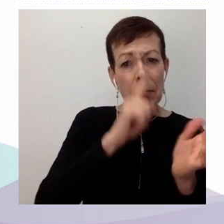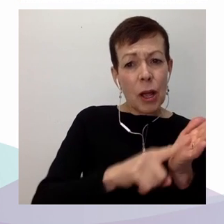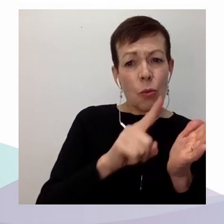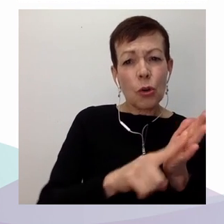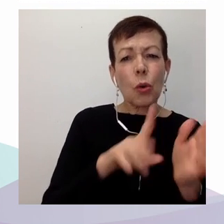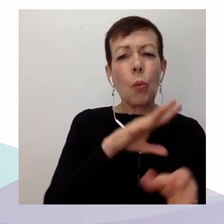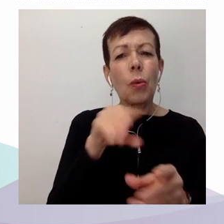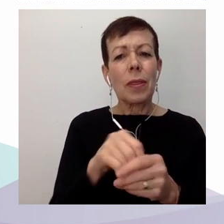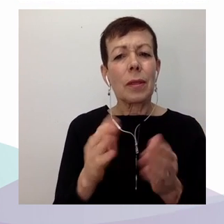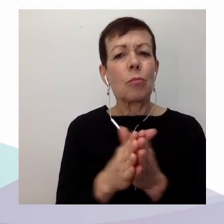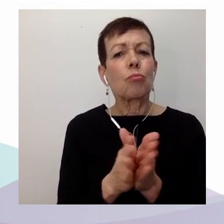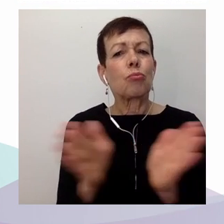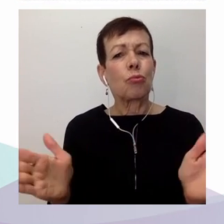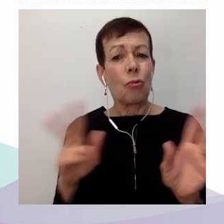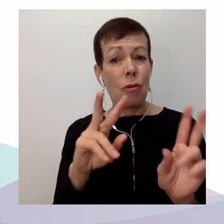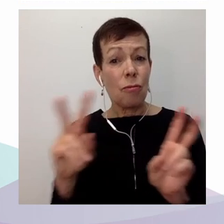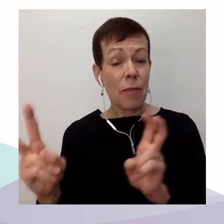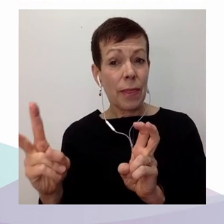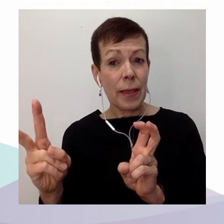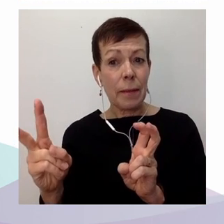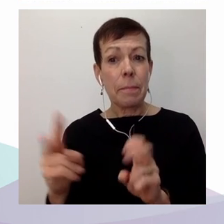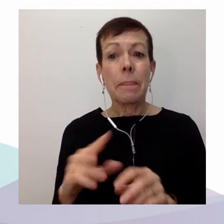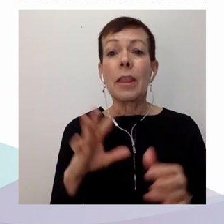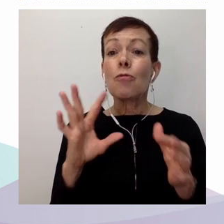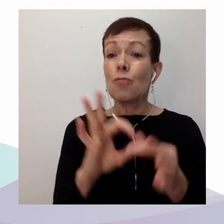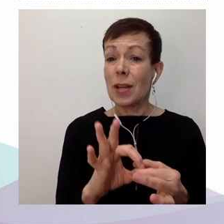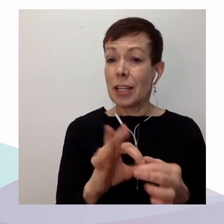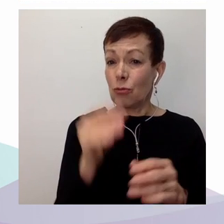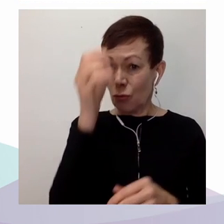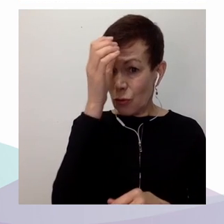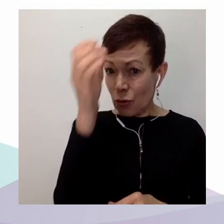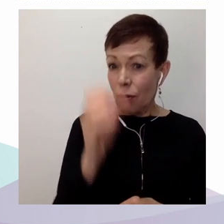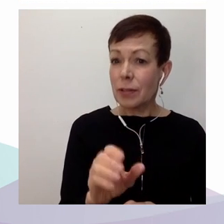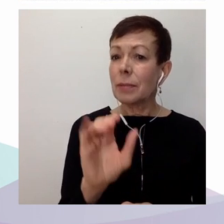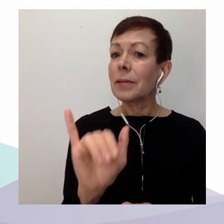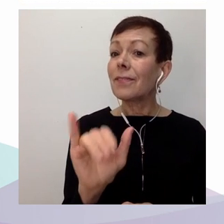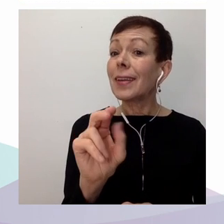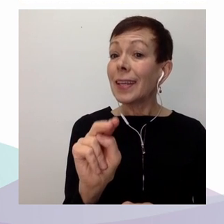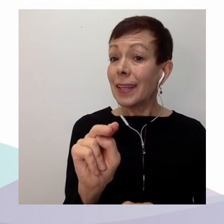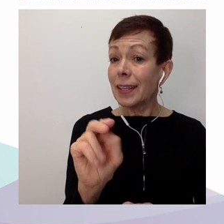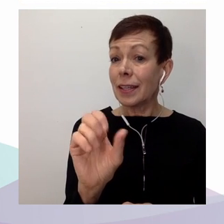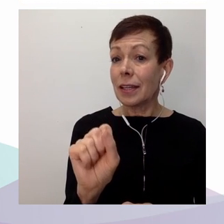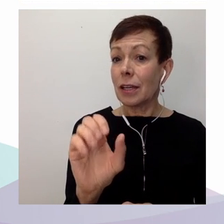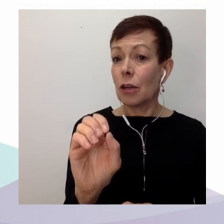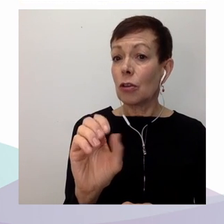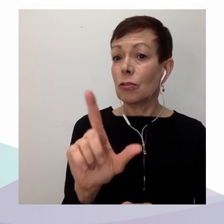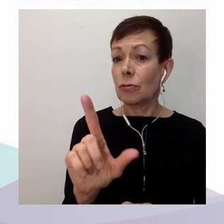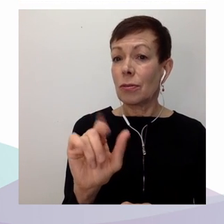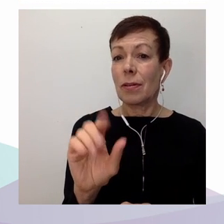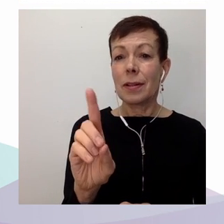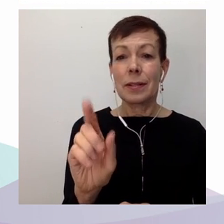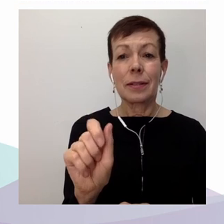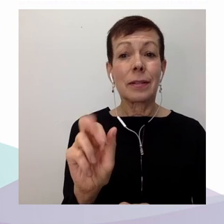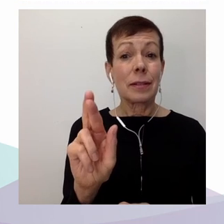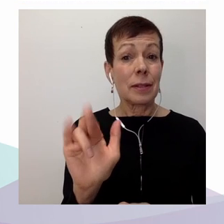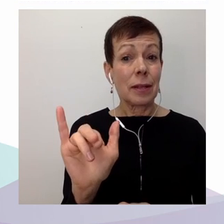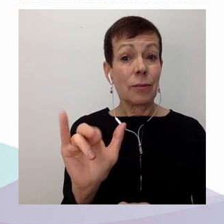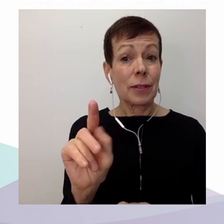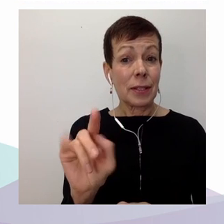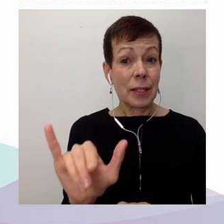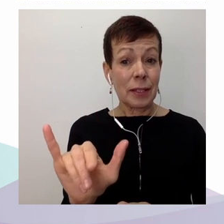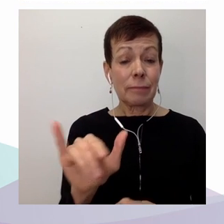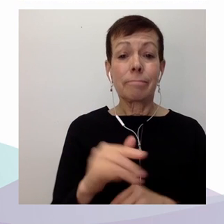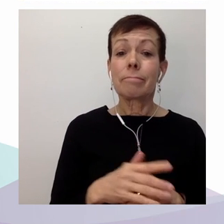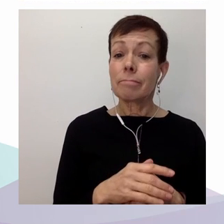'insolidarité. Ce concept et son antonyme m'ont semblé détenir une valeur heuristique pour à la fois